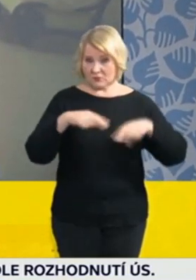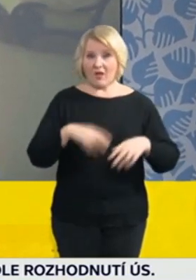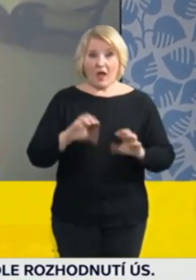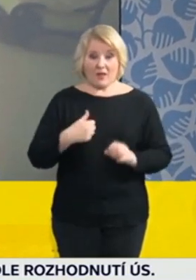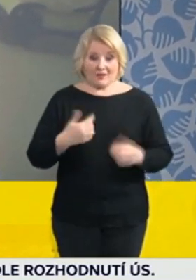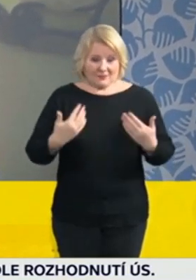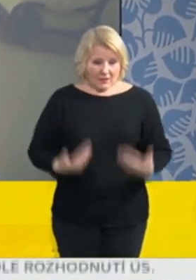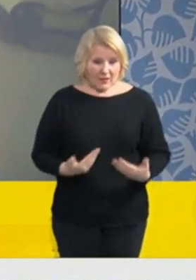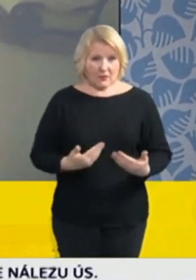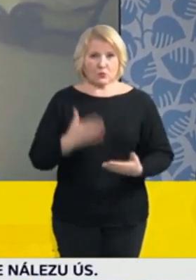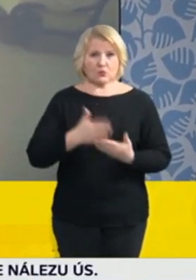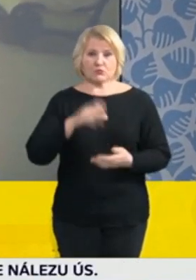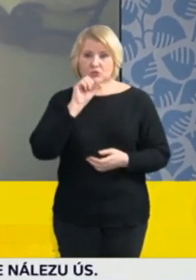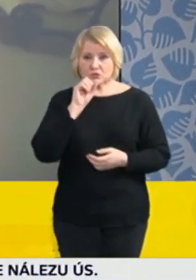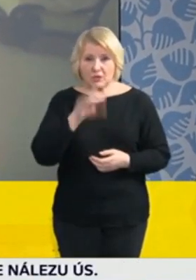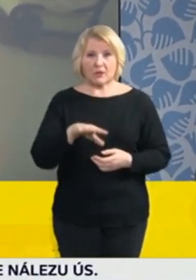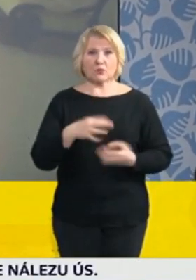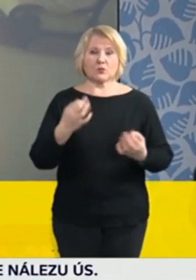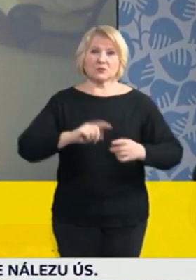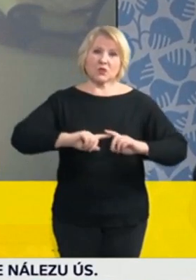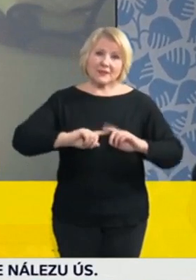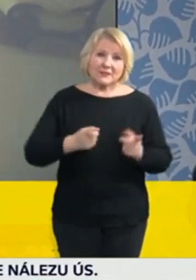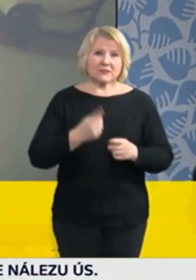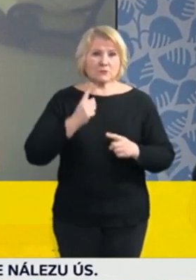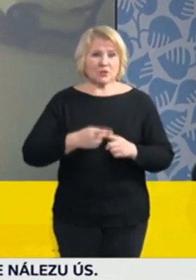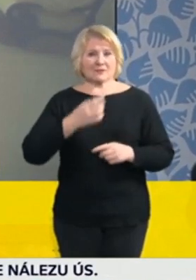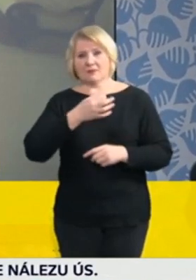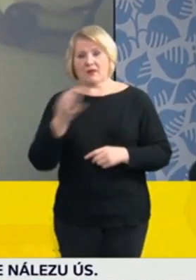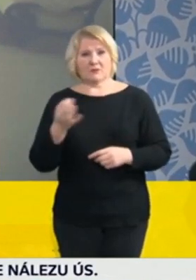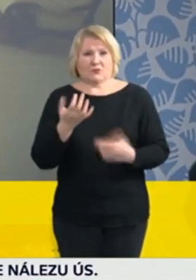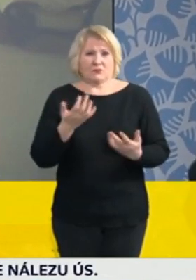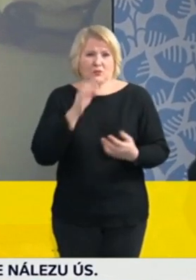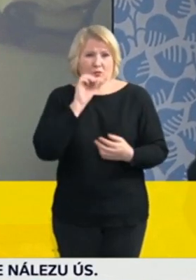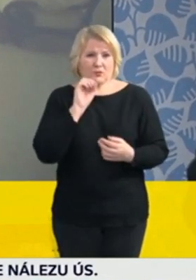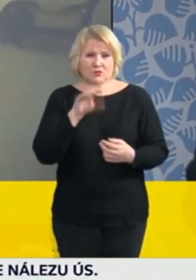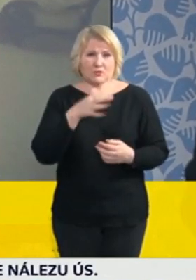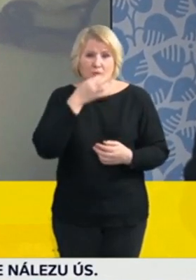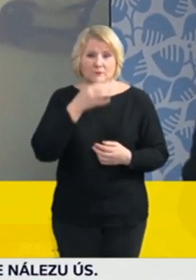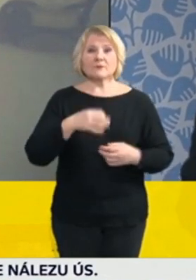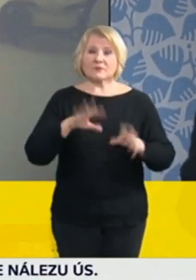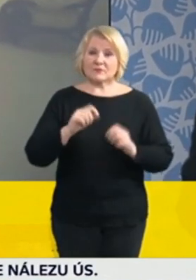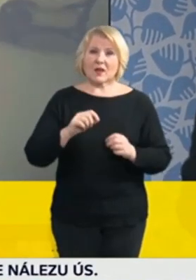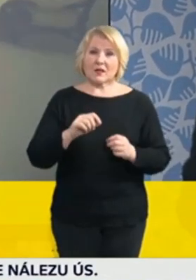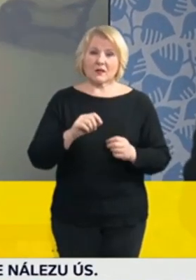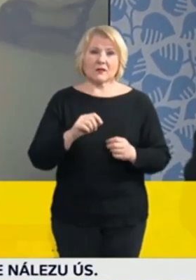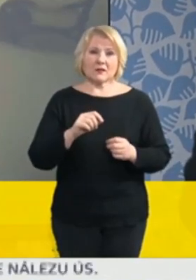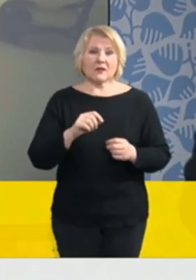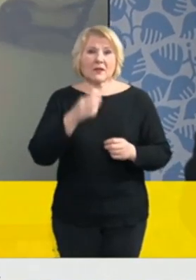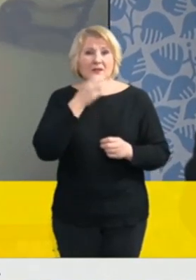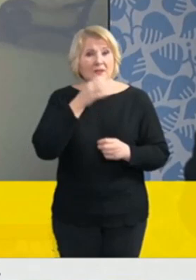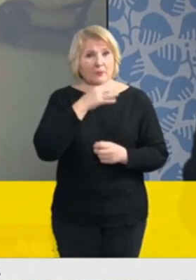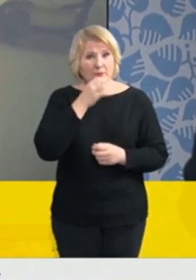říct si nějaký jiný nebo konkrétní termín. Na druhou stranu chci všechny ujistit, že pokud by docházelo k nějakému